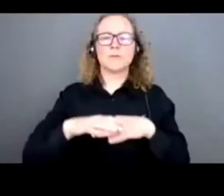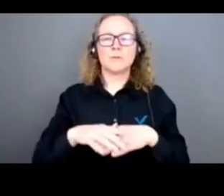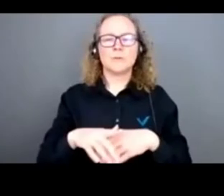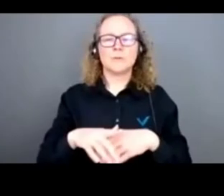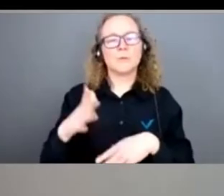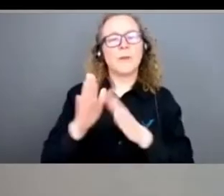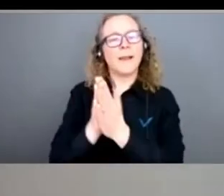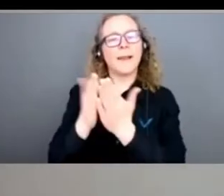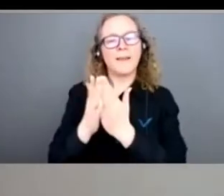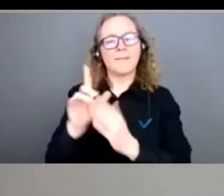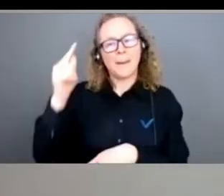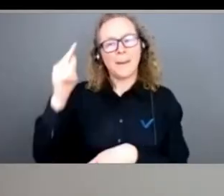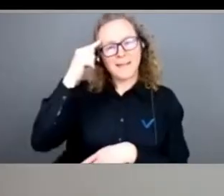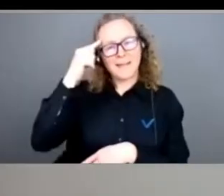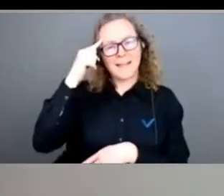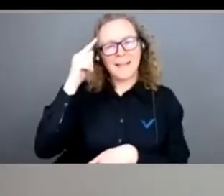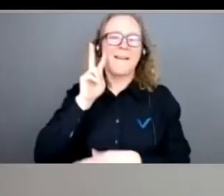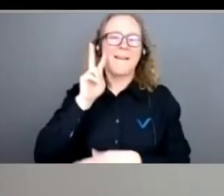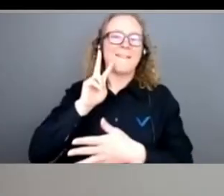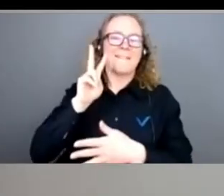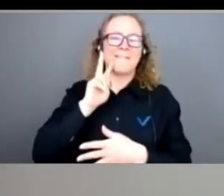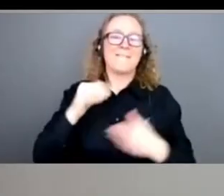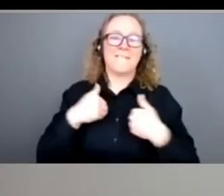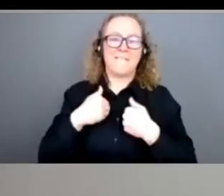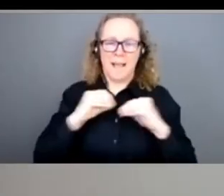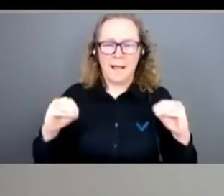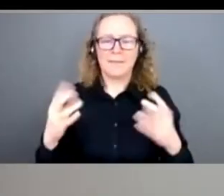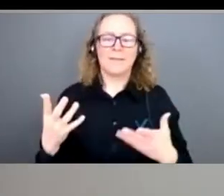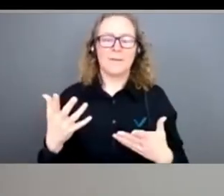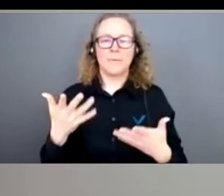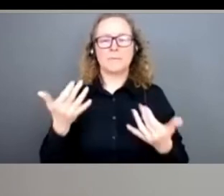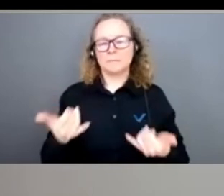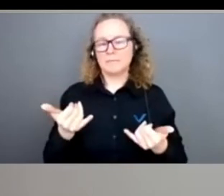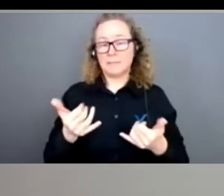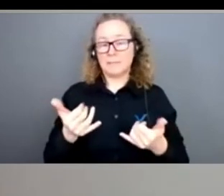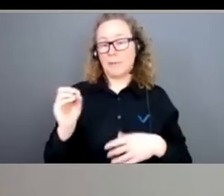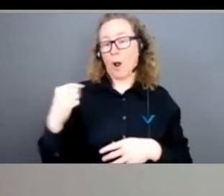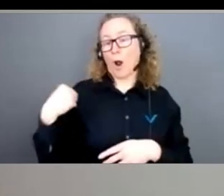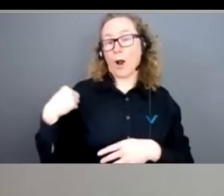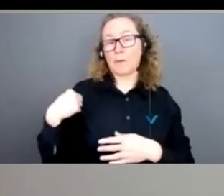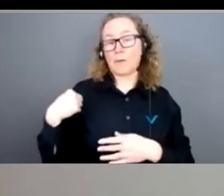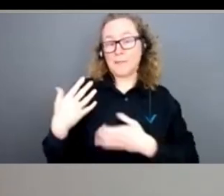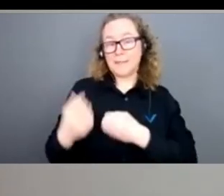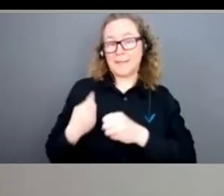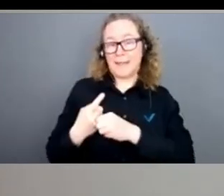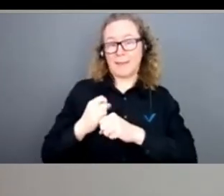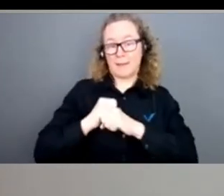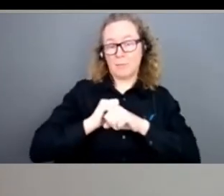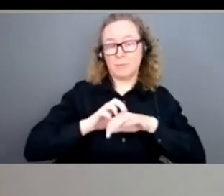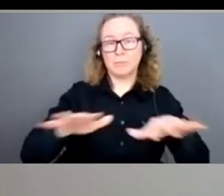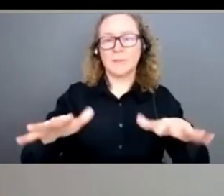qui a été publié en octobre cette année, dirigé par Renan Larue qui est